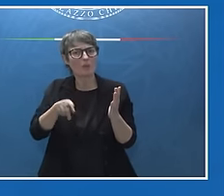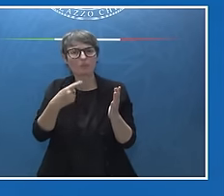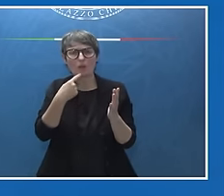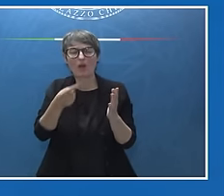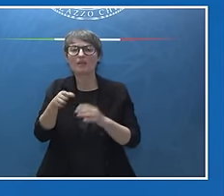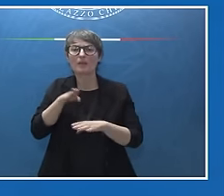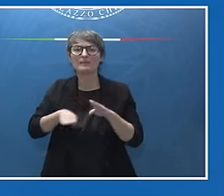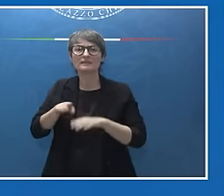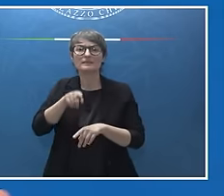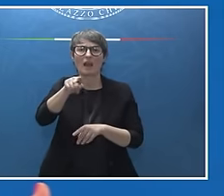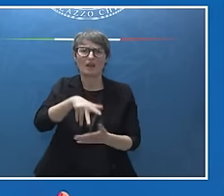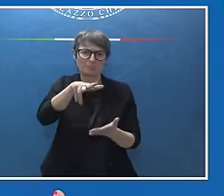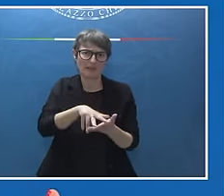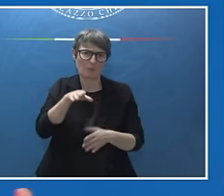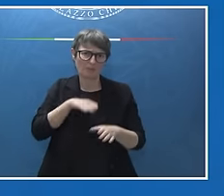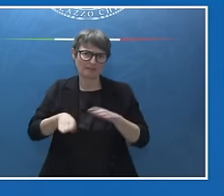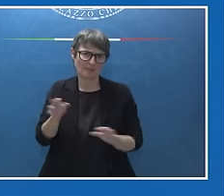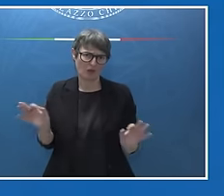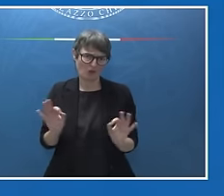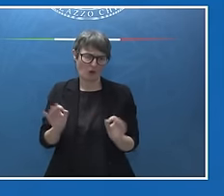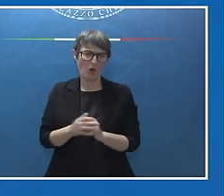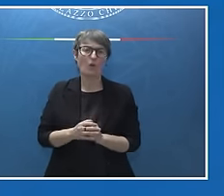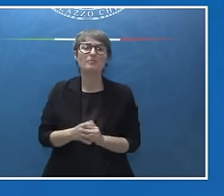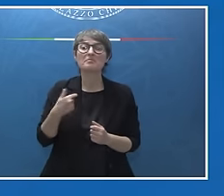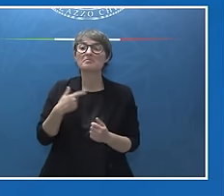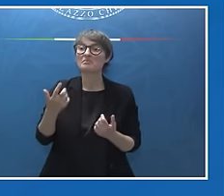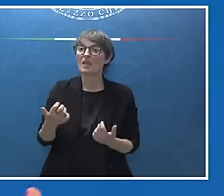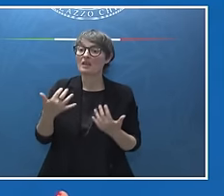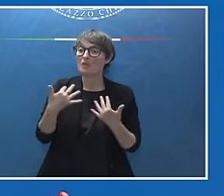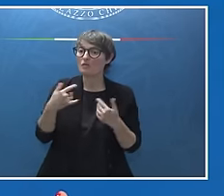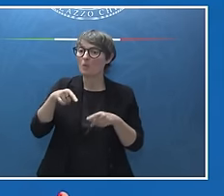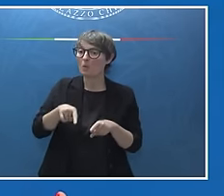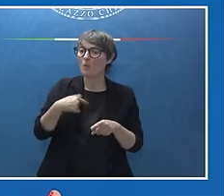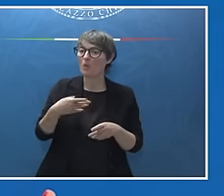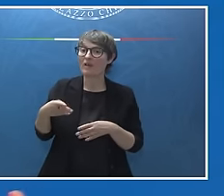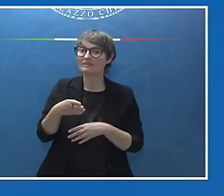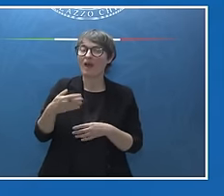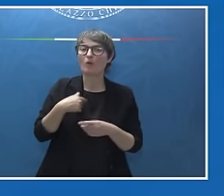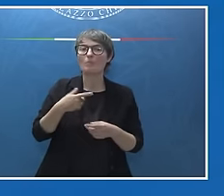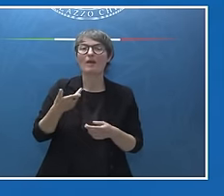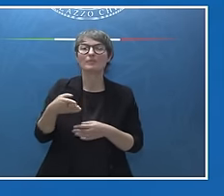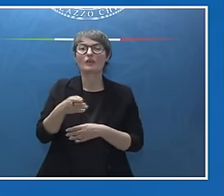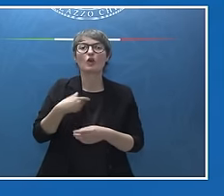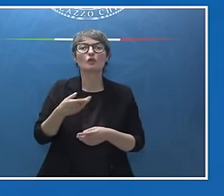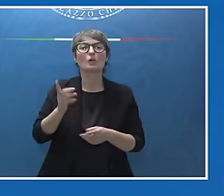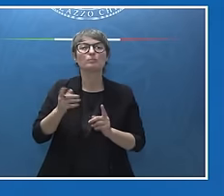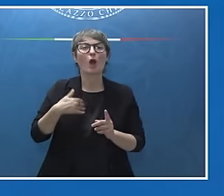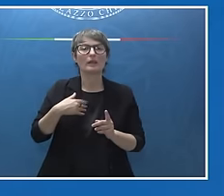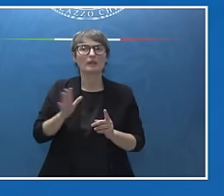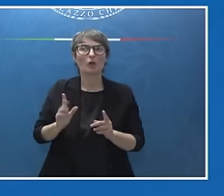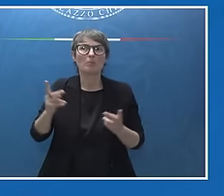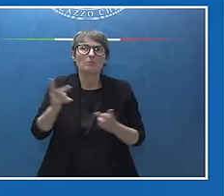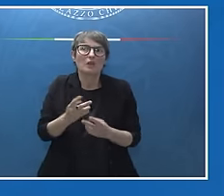passi indietro non sono stati fatti. Come questo influenza la mia linea politica, diciamo, mi pare che quello che è accaduto